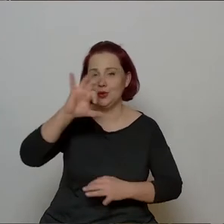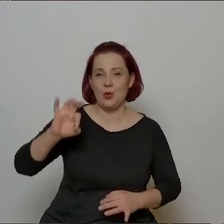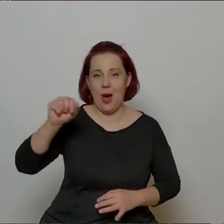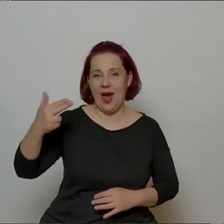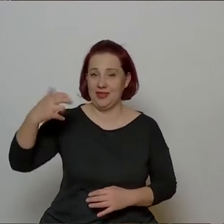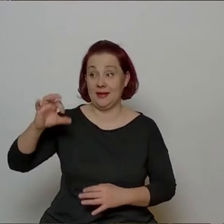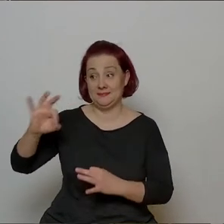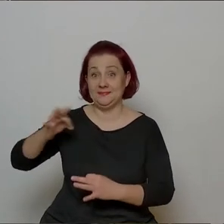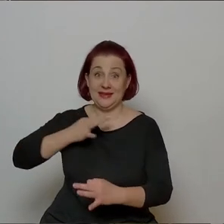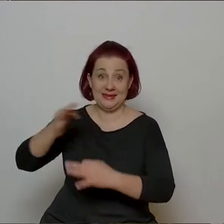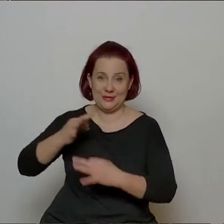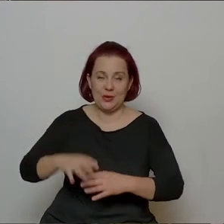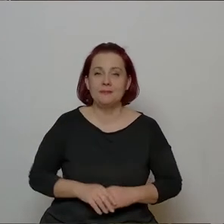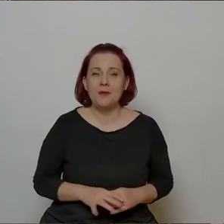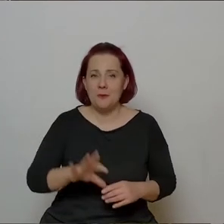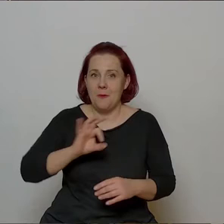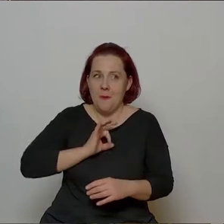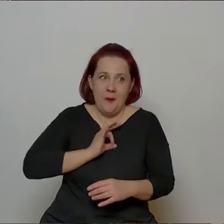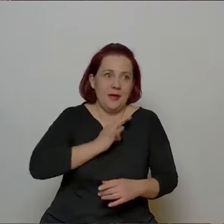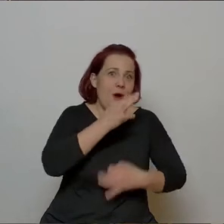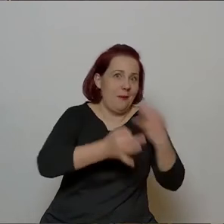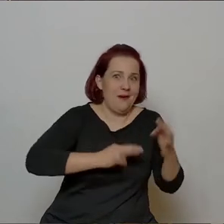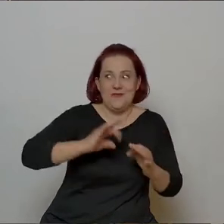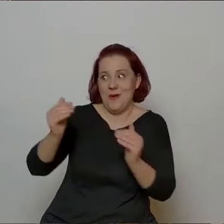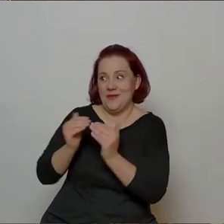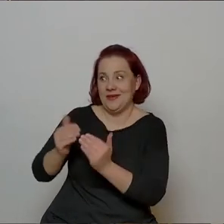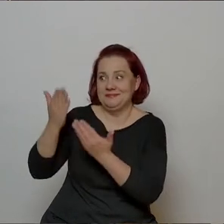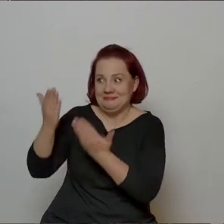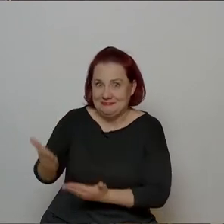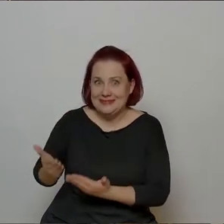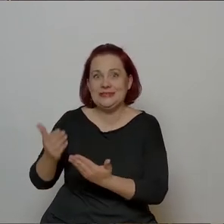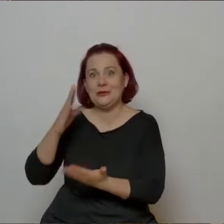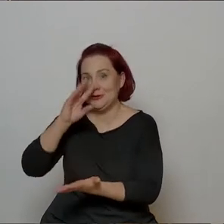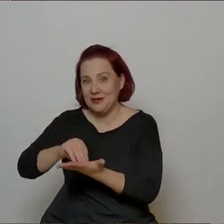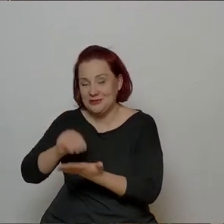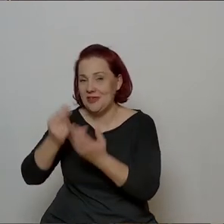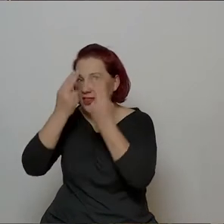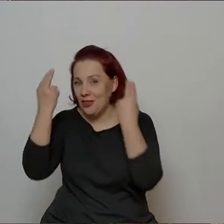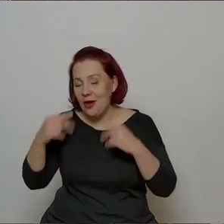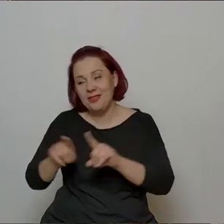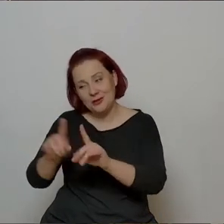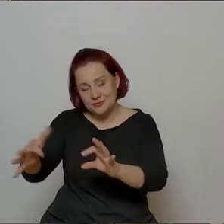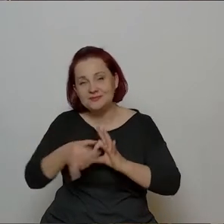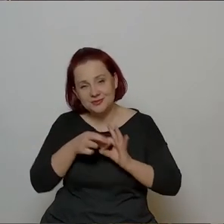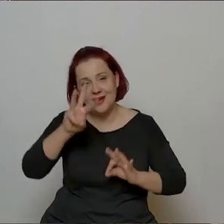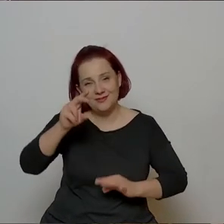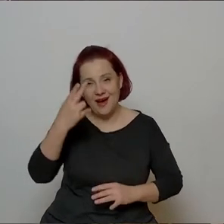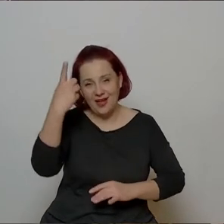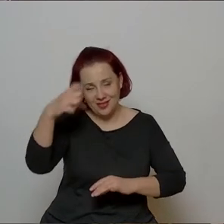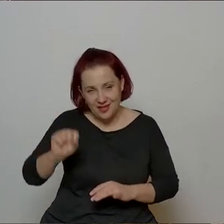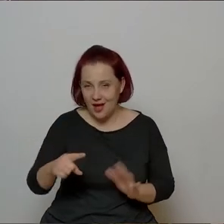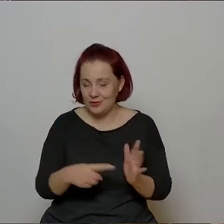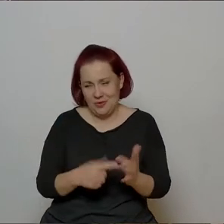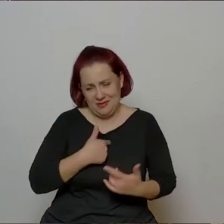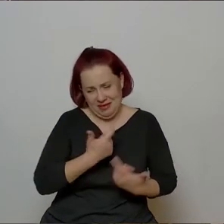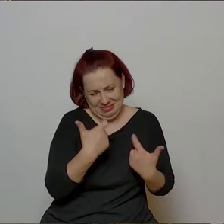bo moja historia w porównaniu z panią historią Norwidową i związaną też z Wandą, to jest naprawdę